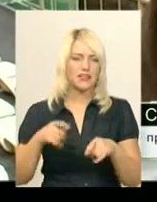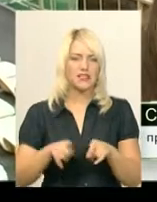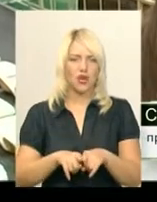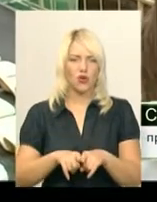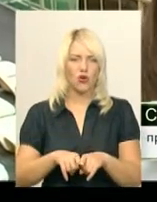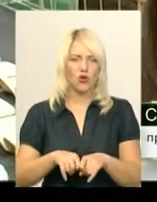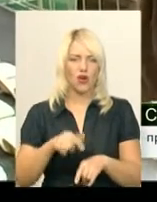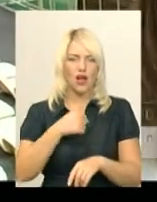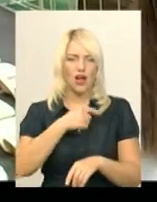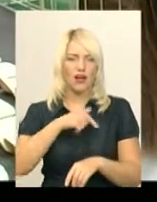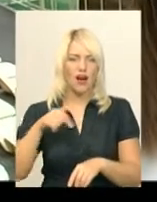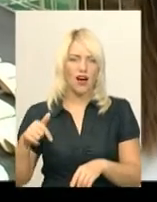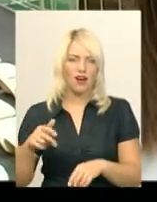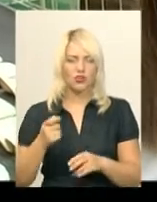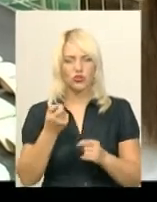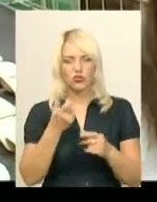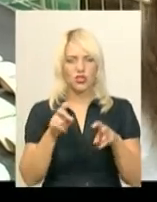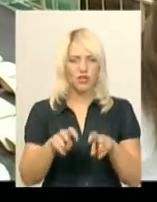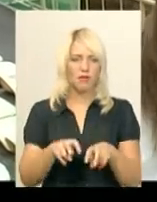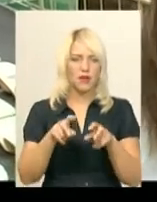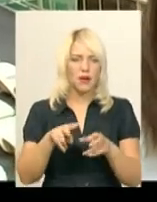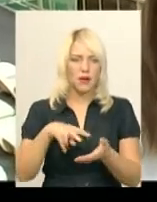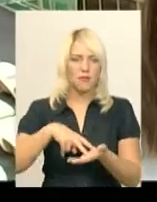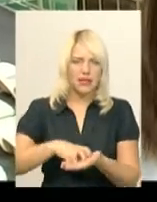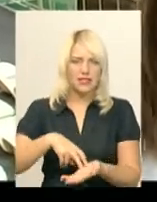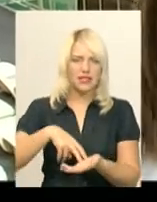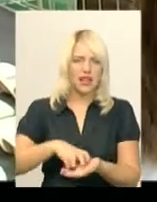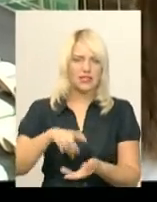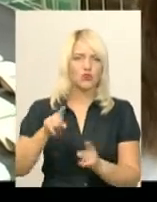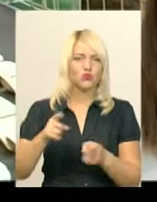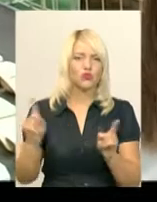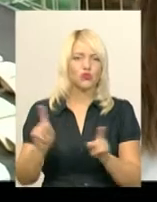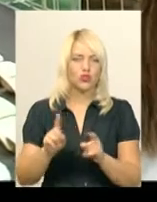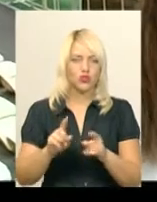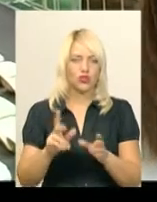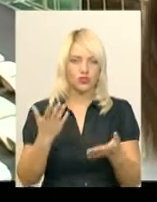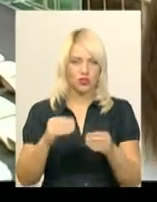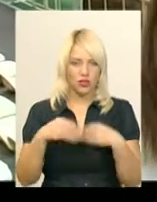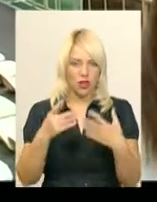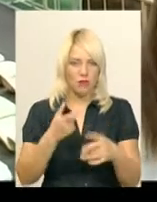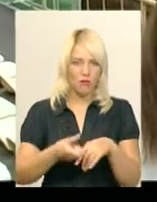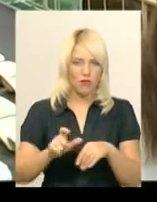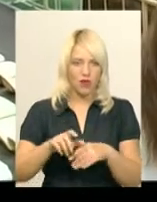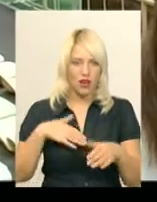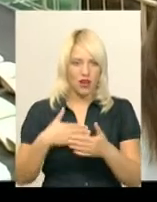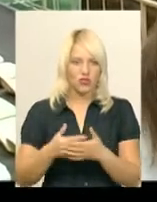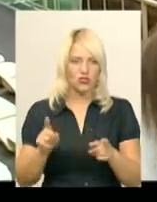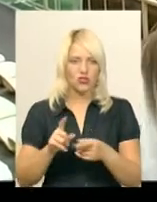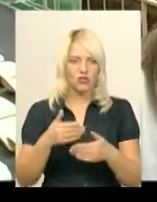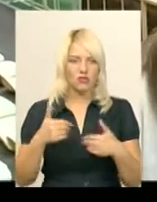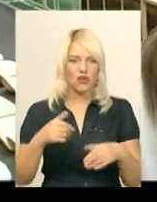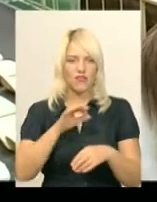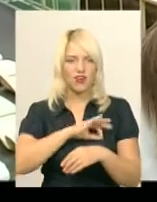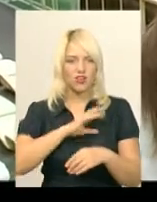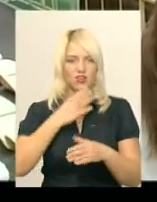кардіо, там невеличке присідання. Тому що зараз дай щось таке більш активніше, те, що ми використовуємо